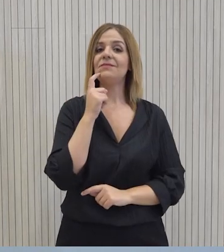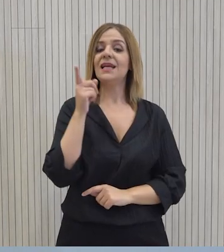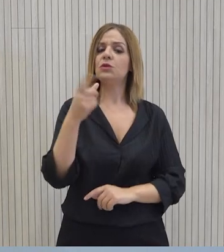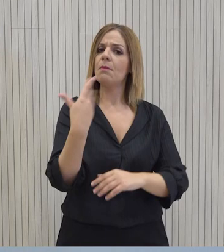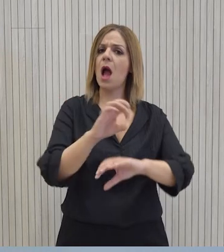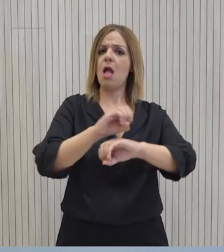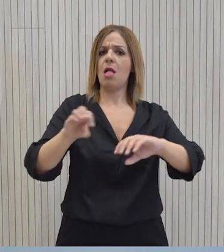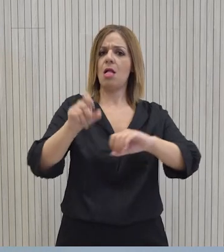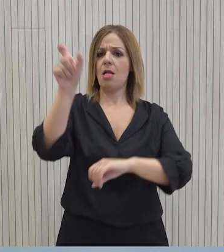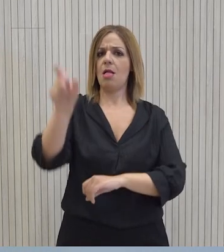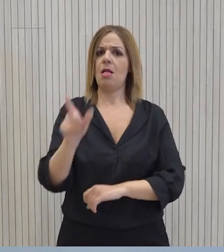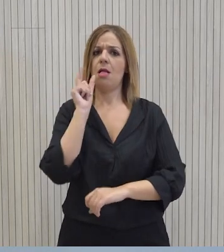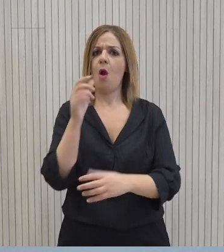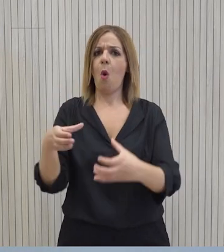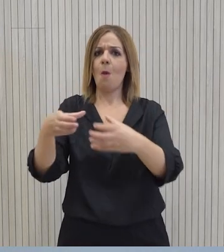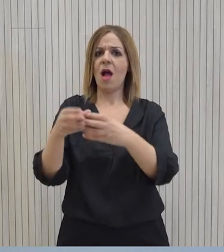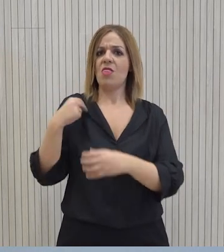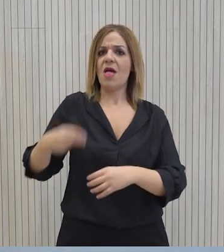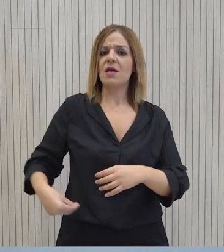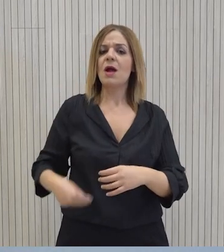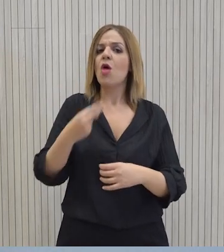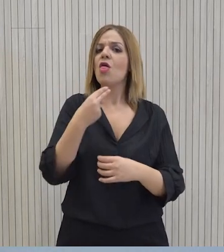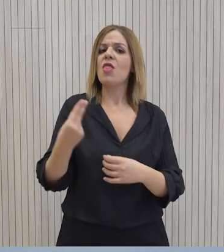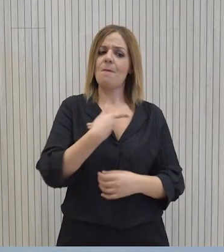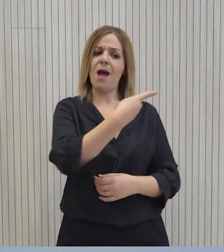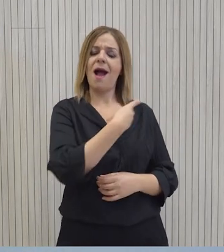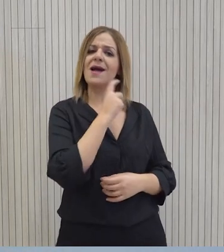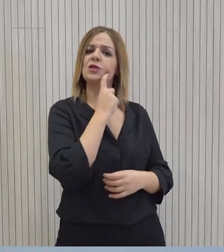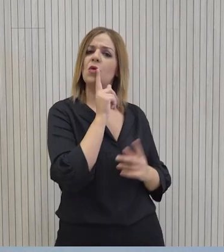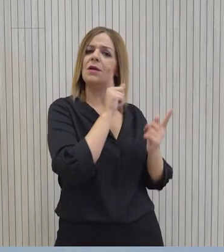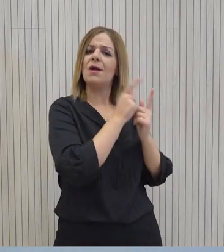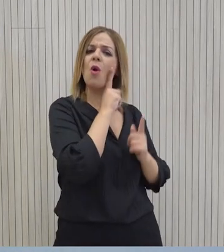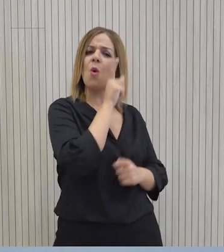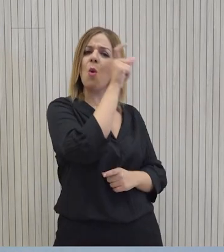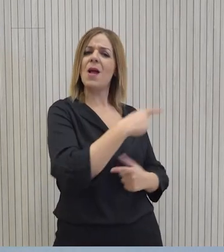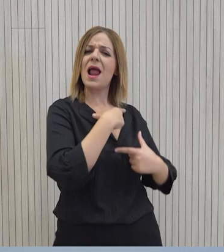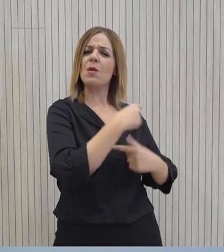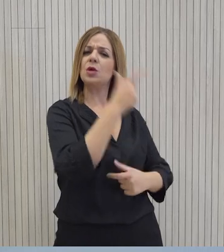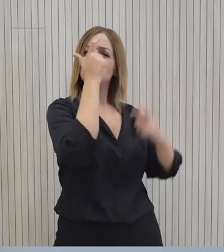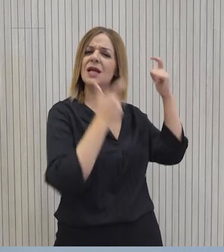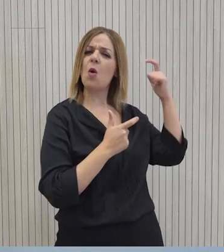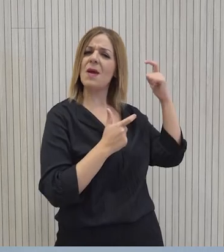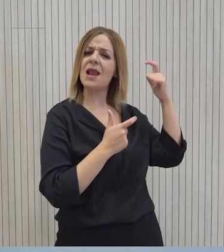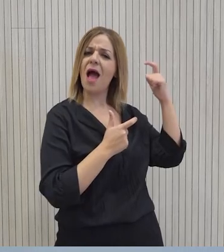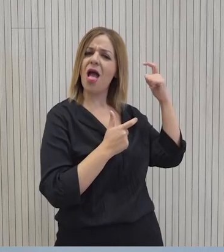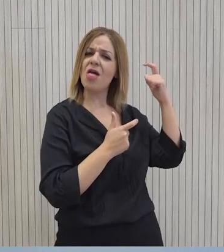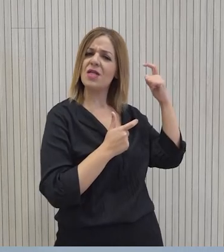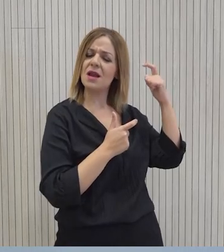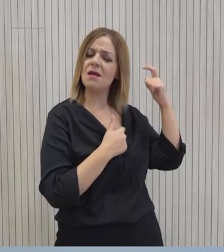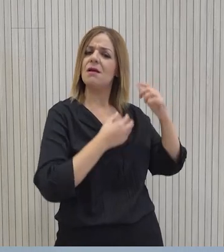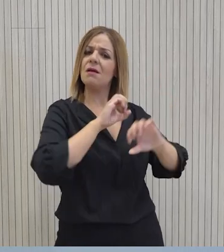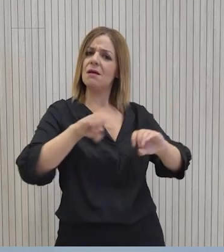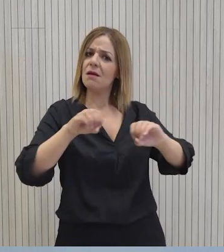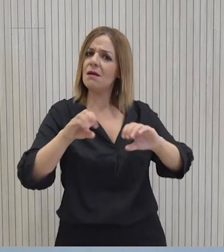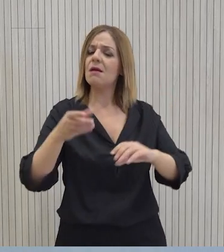ενημέρωσε τον Δήμαρχο και την αντιπροσωπία του Δήμου Μόρφου για τις συναντήσεις που είχε με την προσωπική απεσταλμένη του Γενικού Γραμματέα των ΗΕ κυρία Ολγκίν